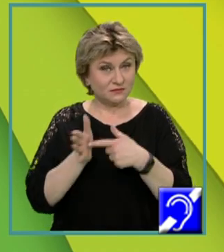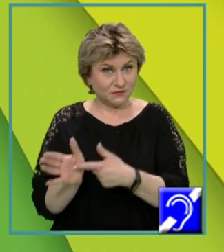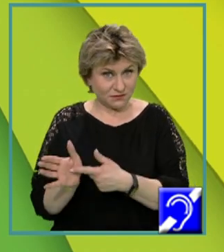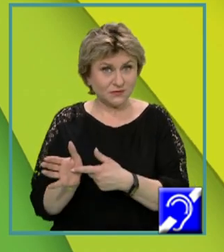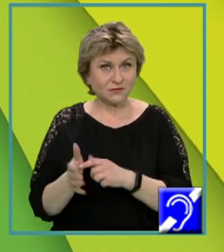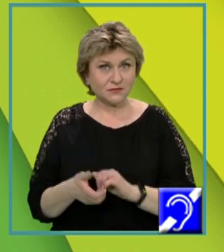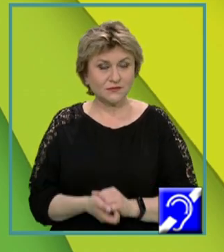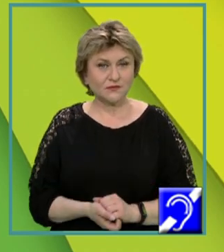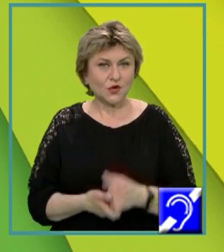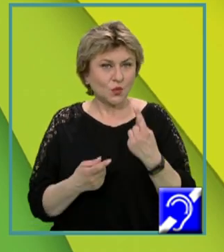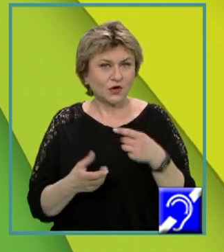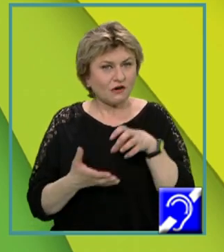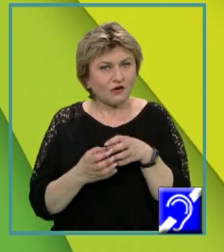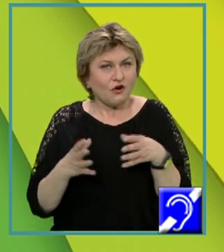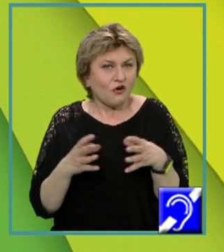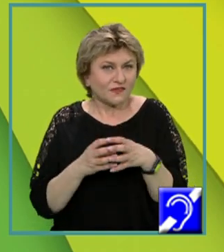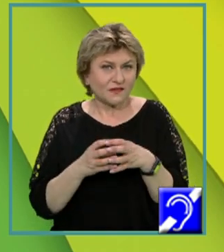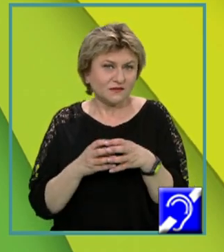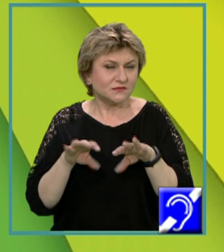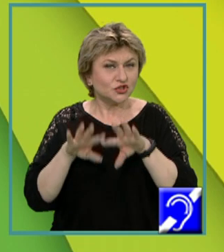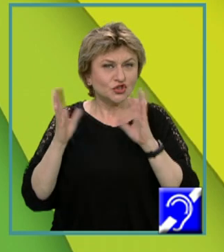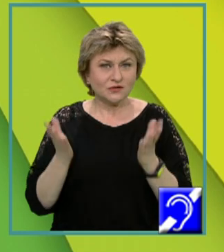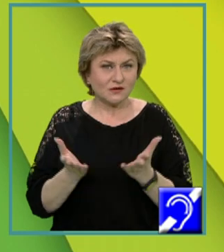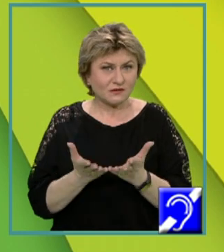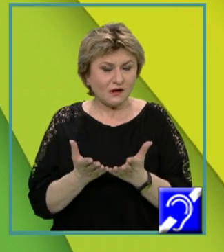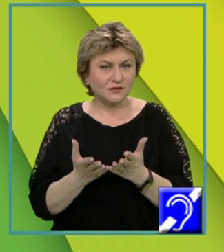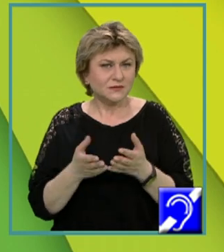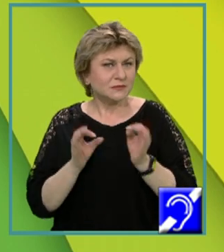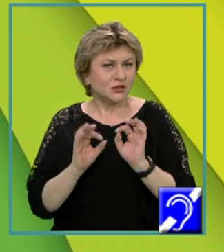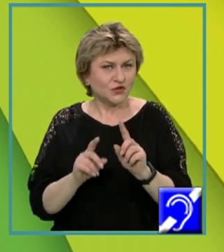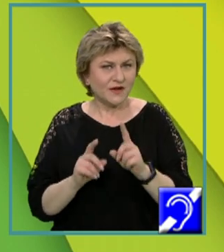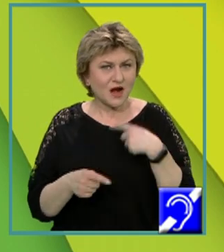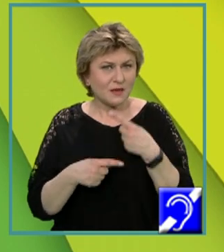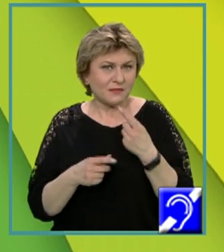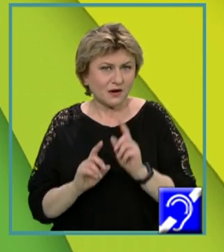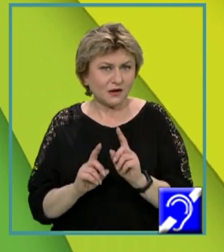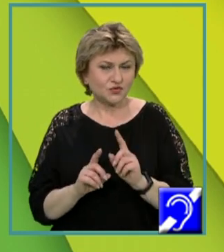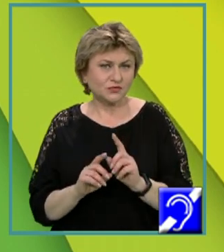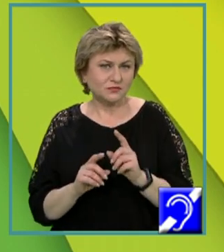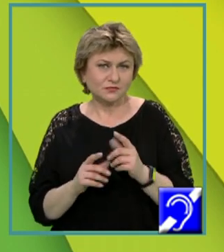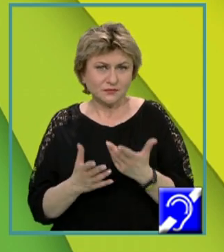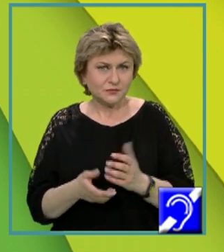un concept mai general, specific limbajelor C și C++.